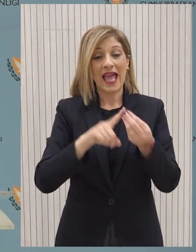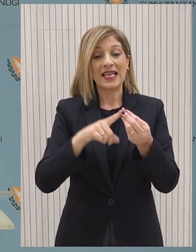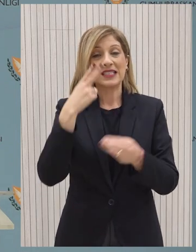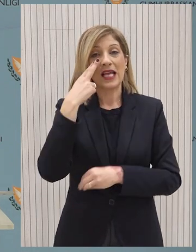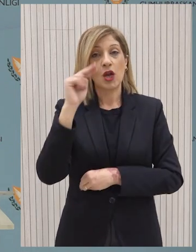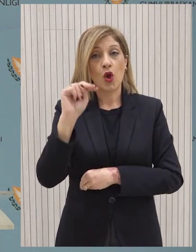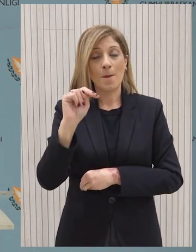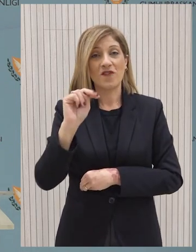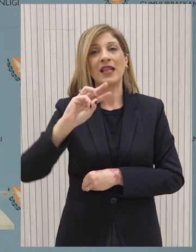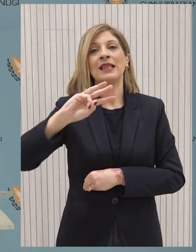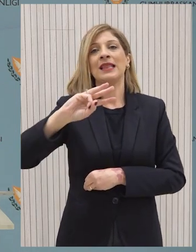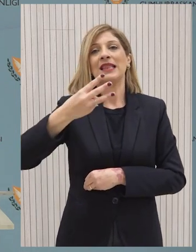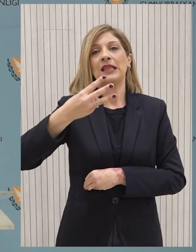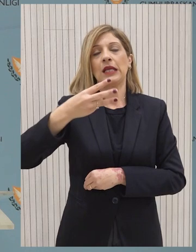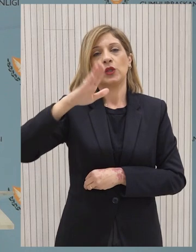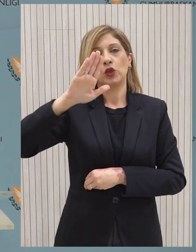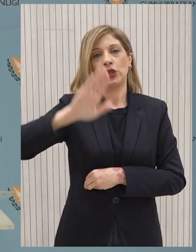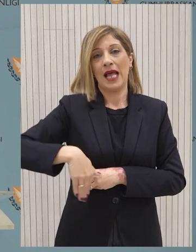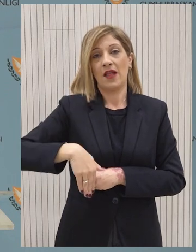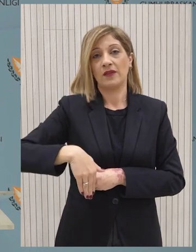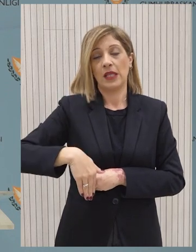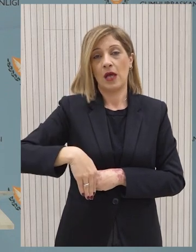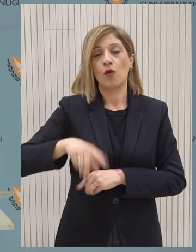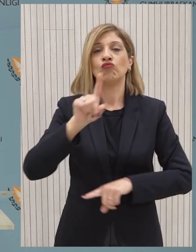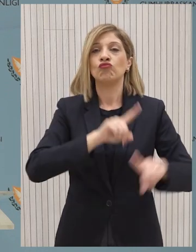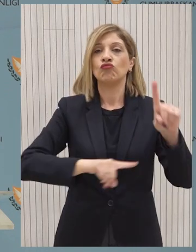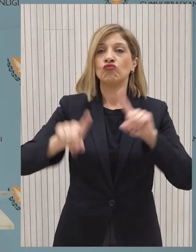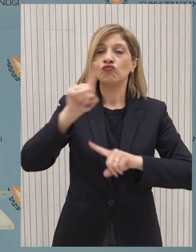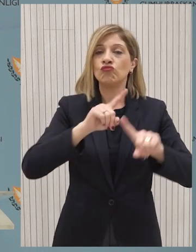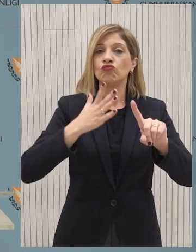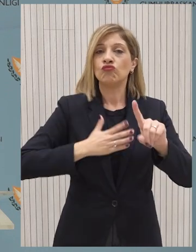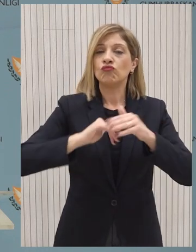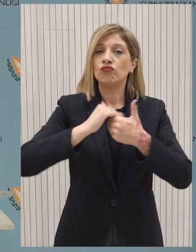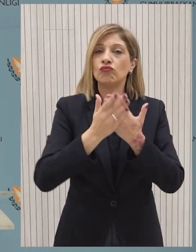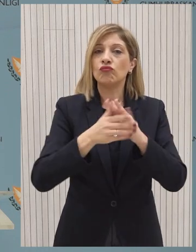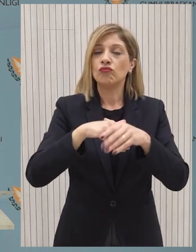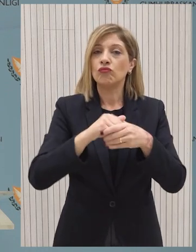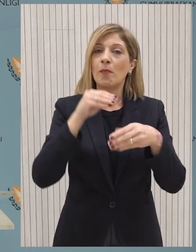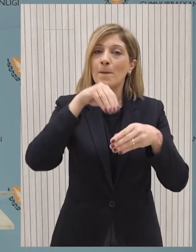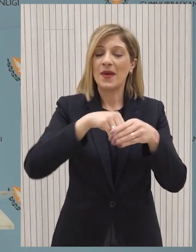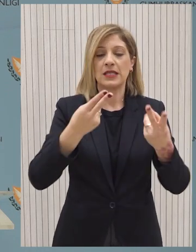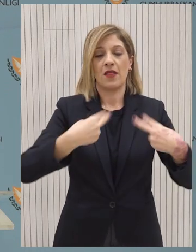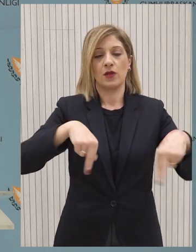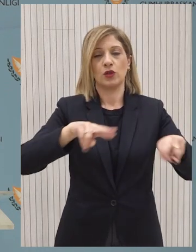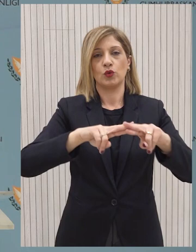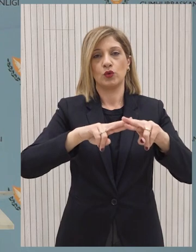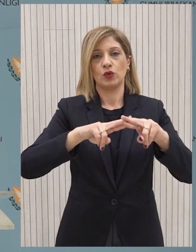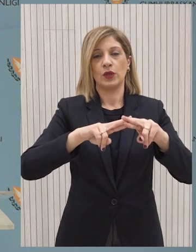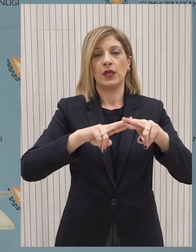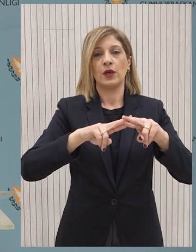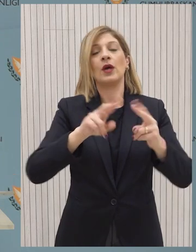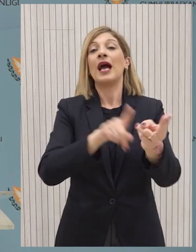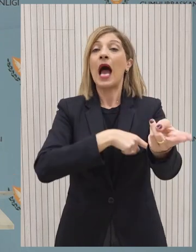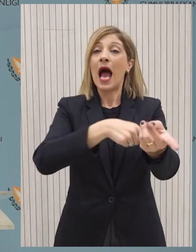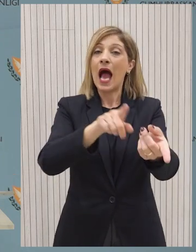η διαδικασία του τρίτου και τελευταίου γύρω αυτής της φάσης, που αφορά την εκδήλωση ενδιαφέροντος για συμμετοχή στα διοικητικά συμβούλια της Αρχής